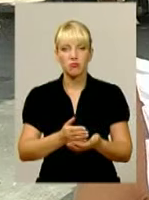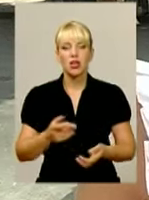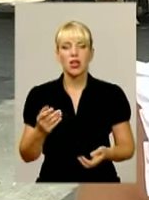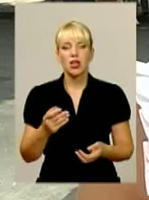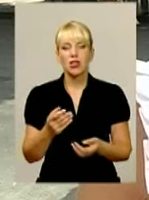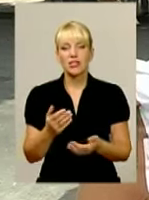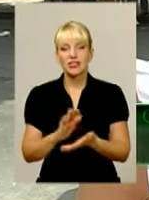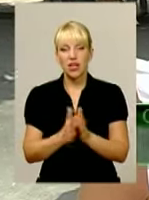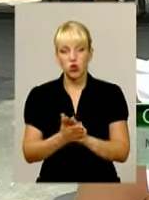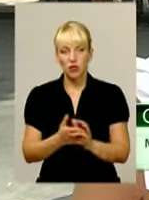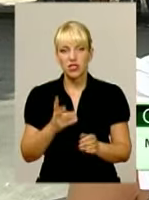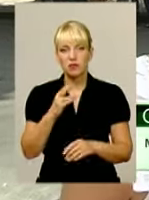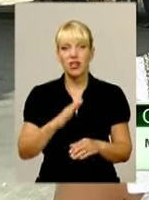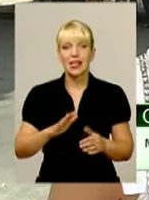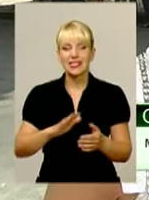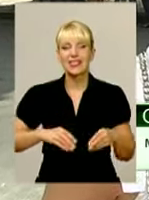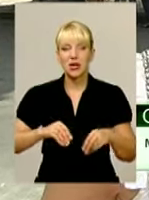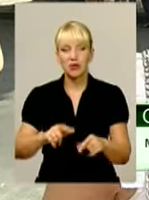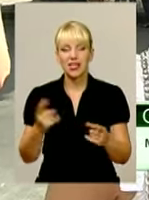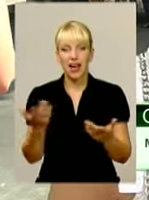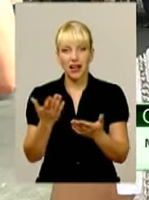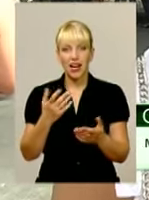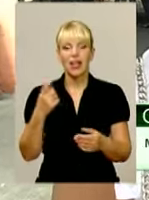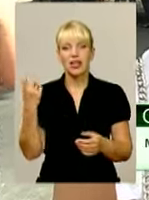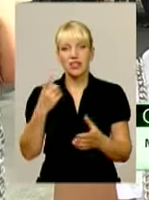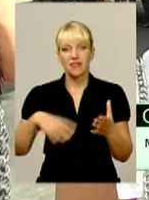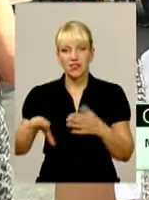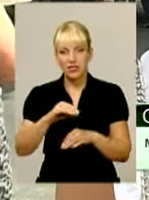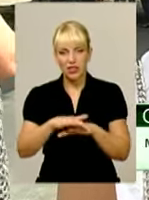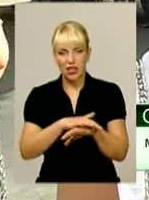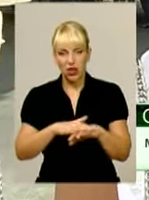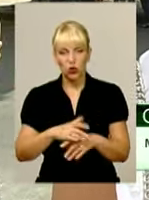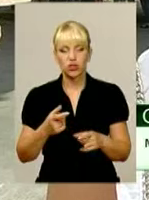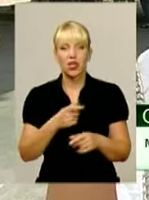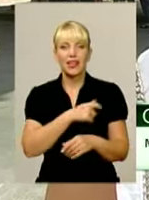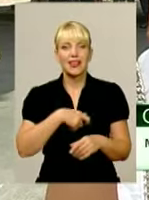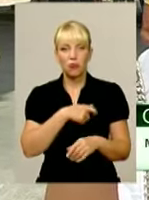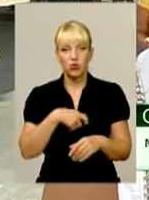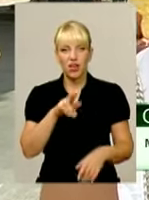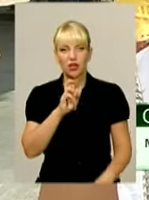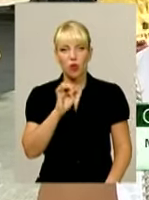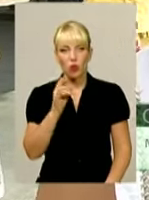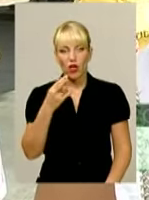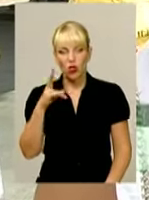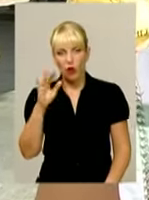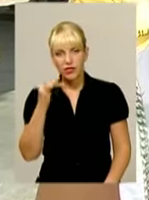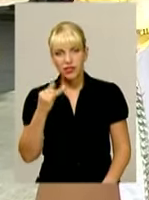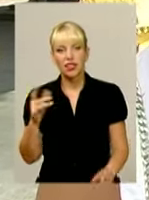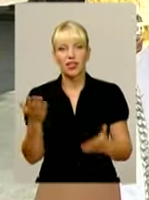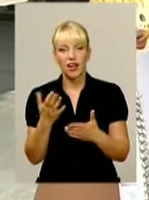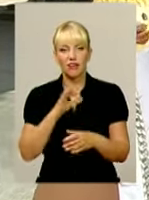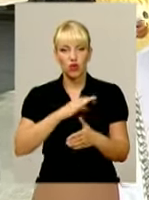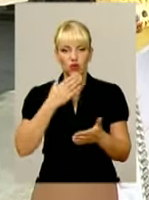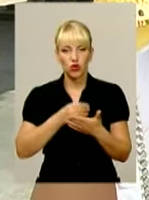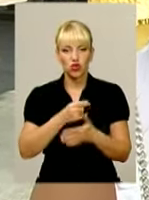всім мешканцям, будівництво проводить депутат міської ради Буяновський, пан Буяновський, який використовує